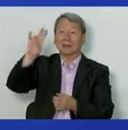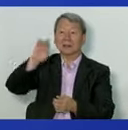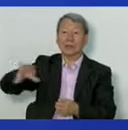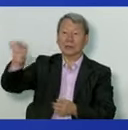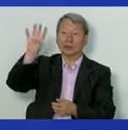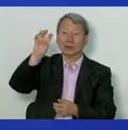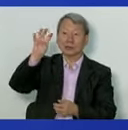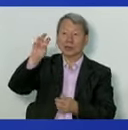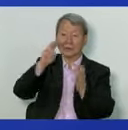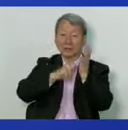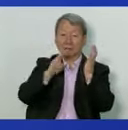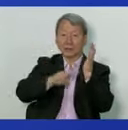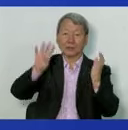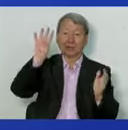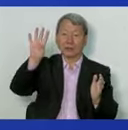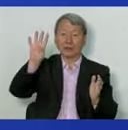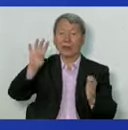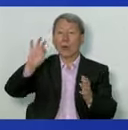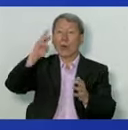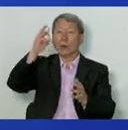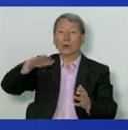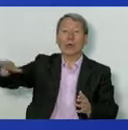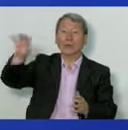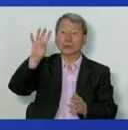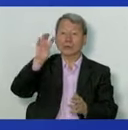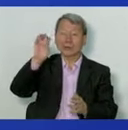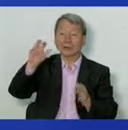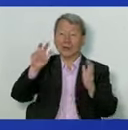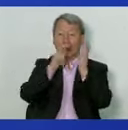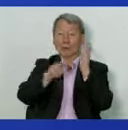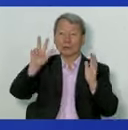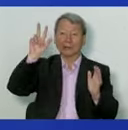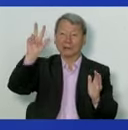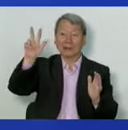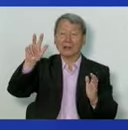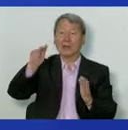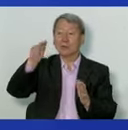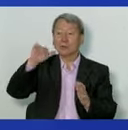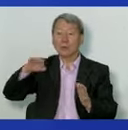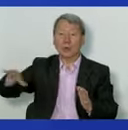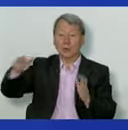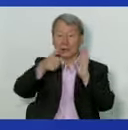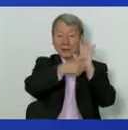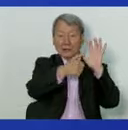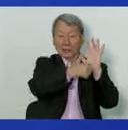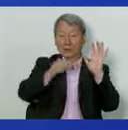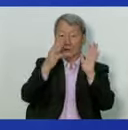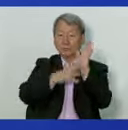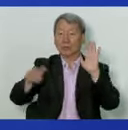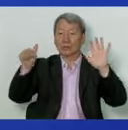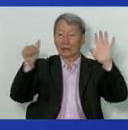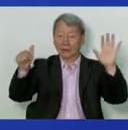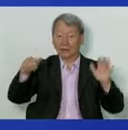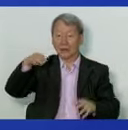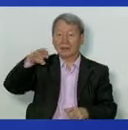Нарынской области 474, в Ожской области 483, в Чуйской области 696,